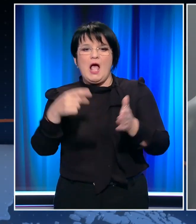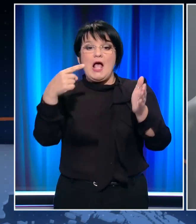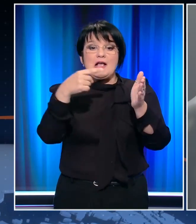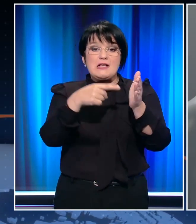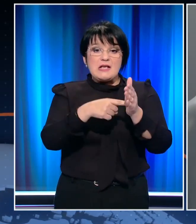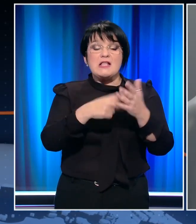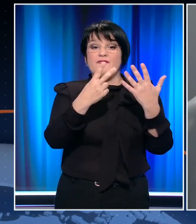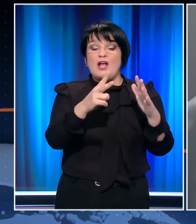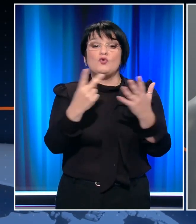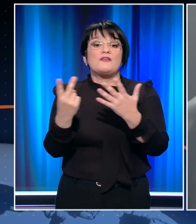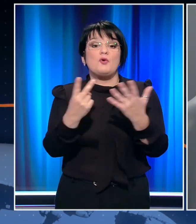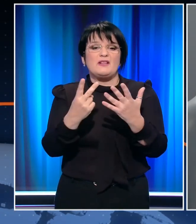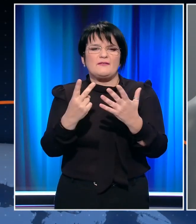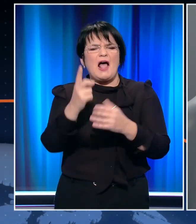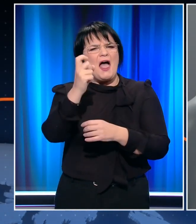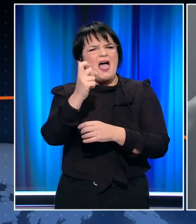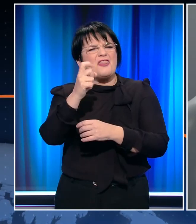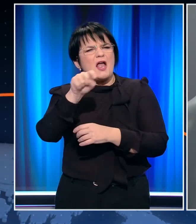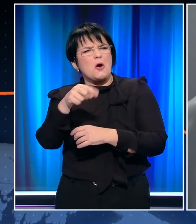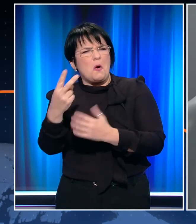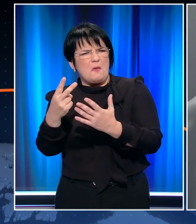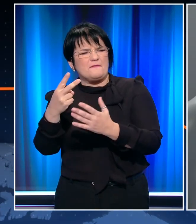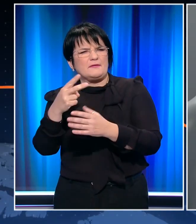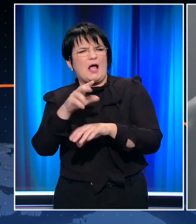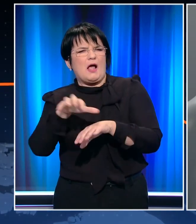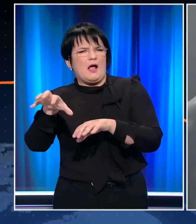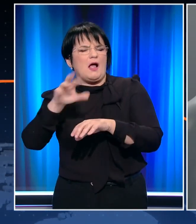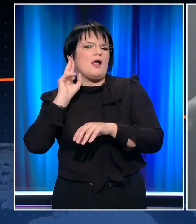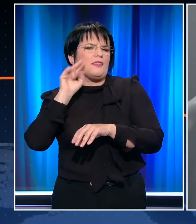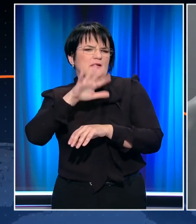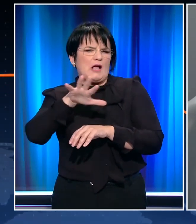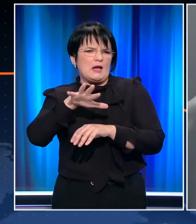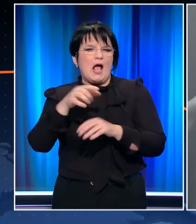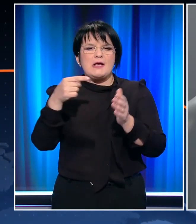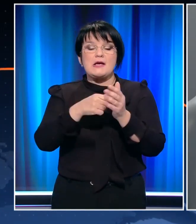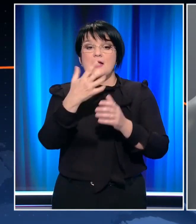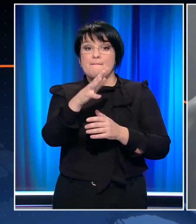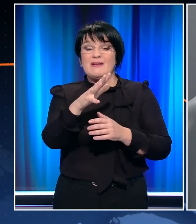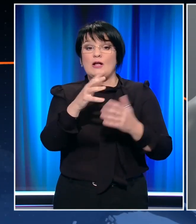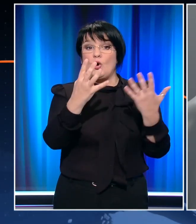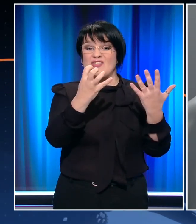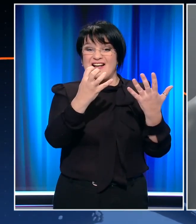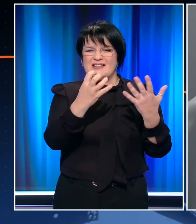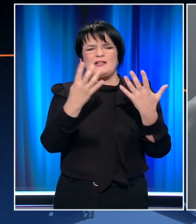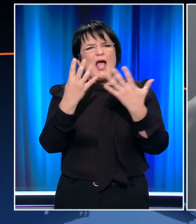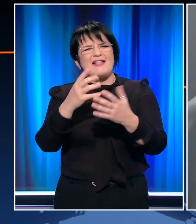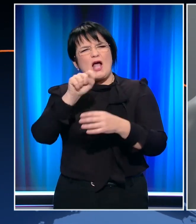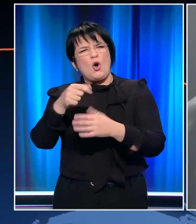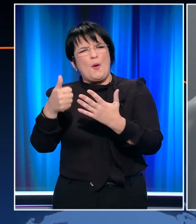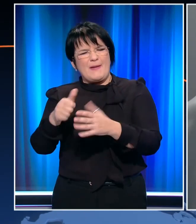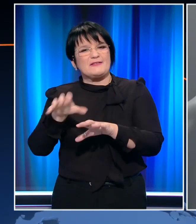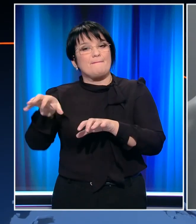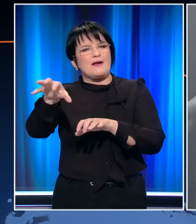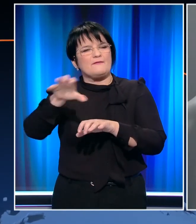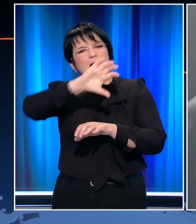.777, δηλαδή το 10,7% στην περιφέρεια Θεσσαλίας. Τα 1.590, δηλαδή το 9,6% στην